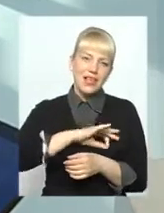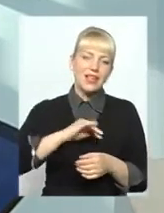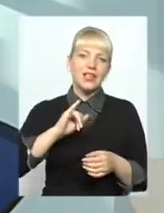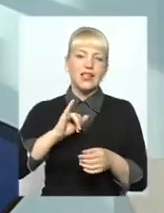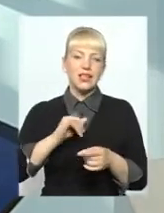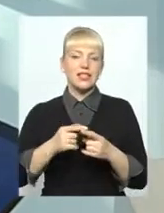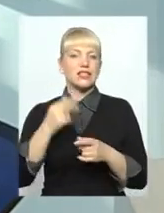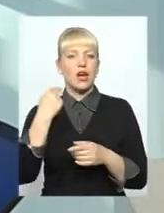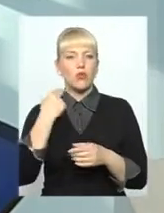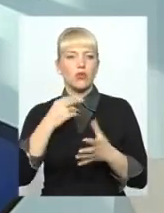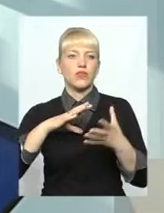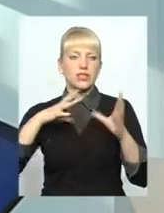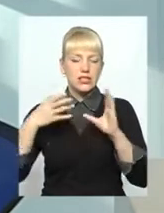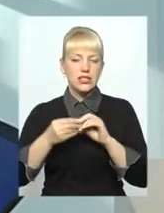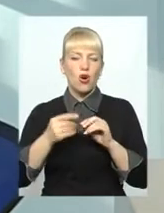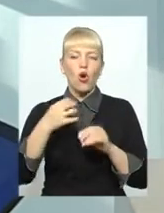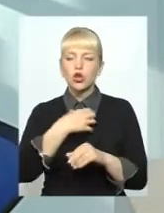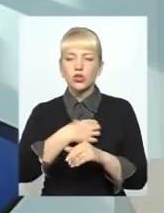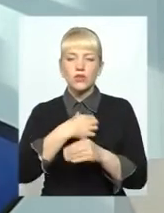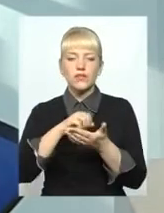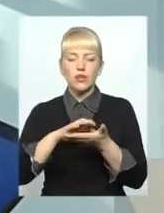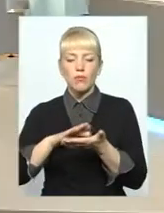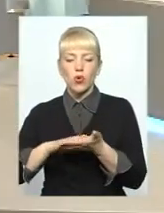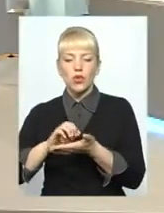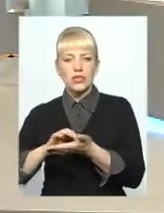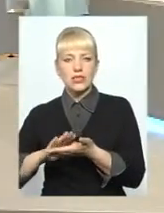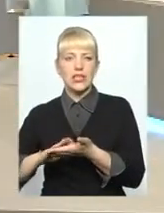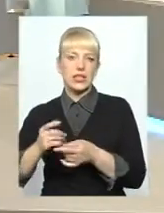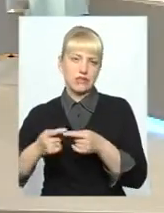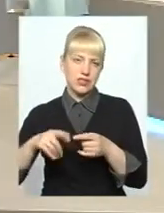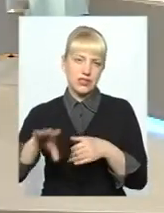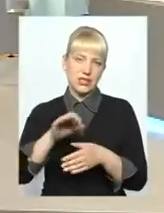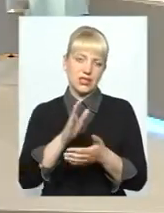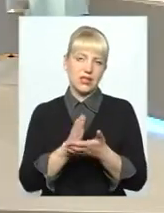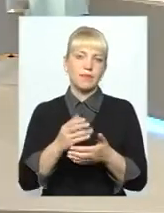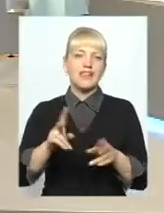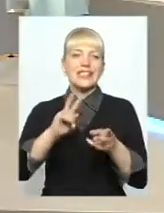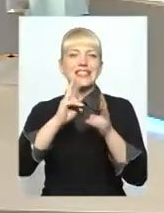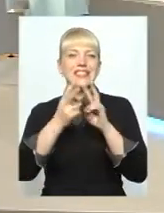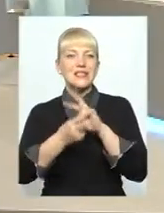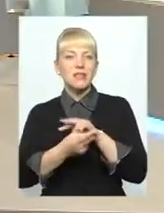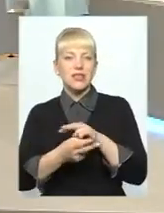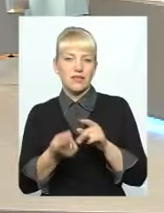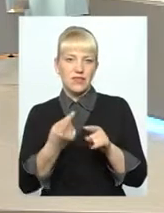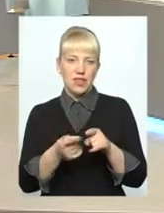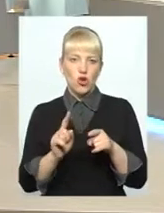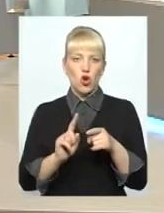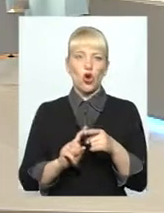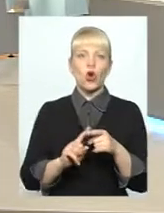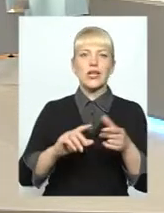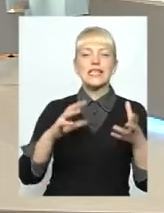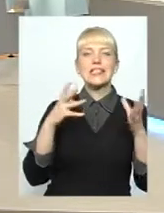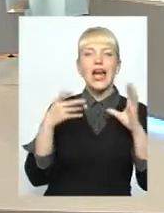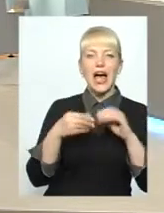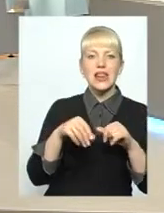основні показники щодо стану розрахунків, в даному рахунку є. Змінився його загальний